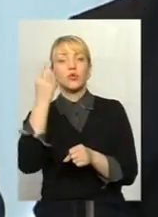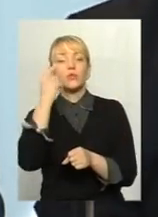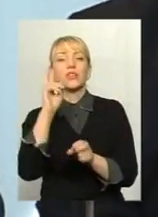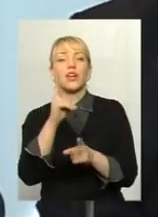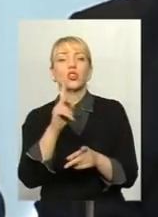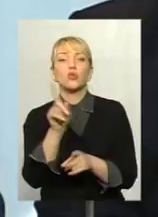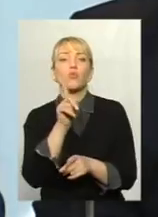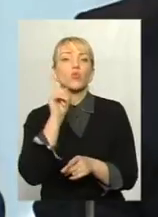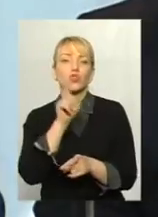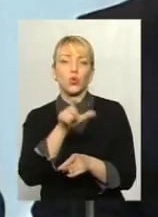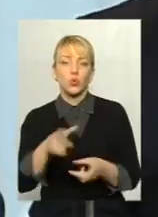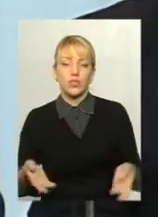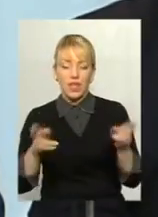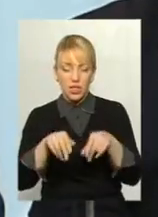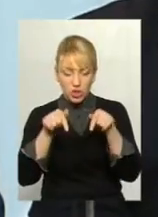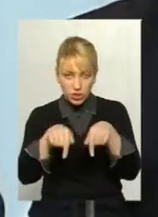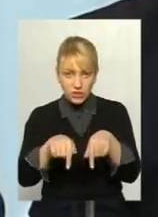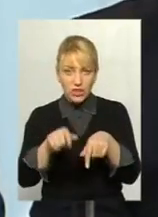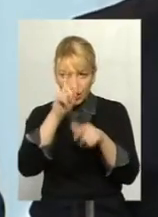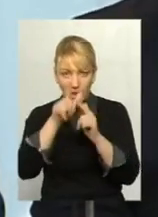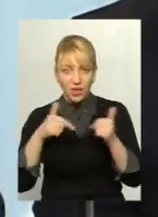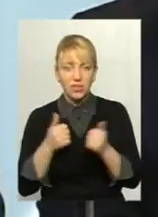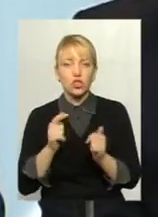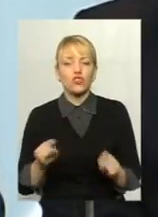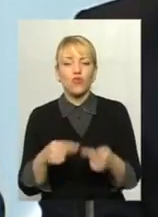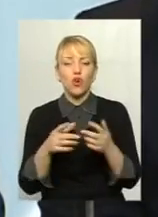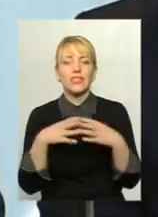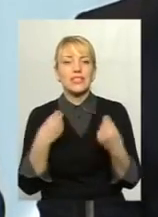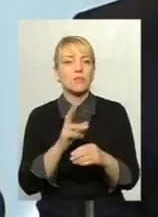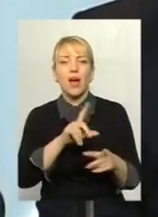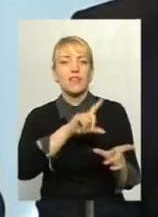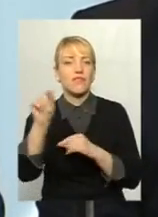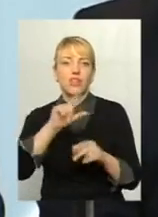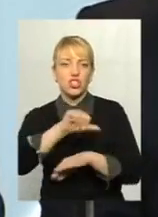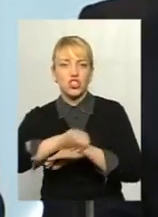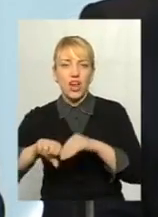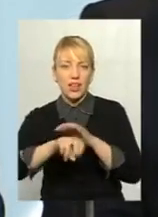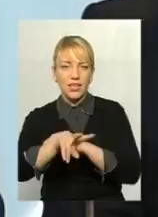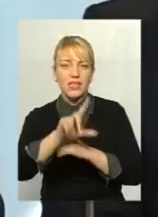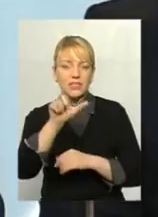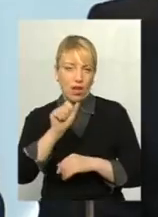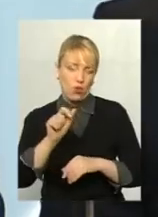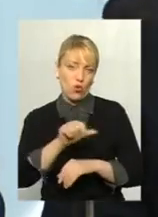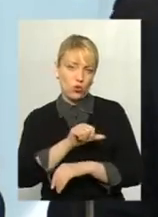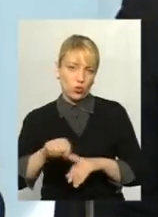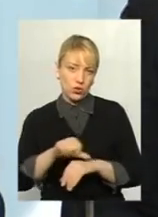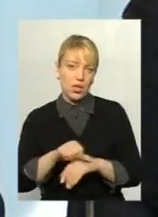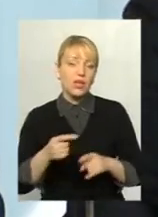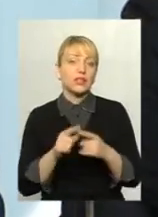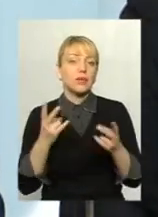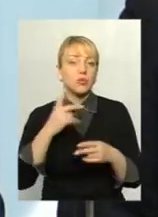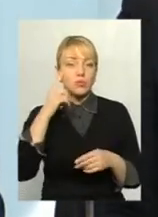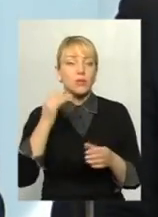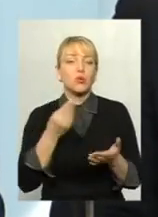люди в цій країні, створювали сім'ї, продовжували життя, а не виїжджали за кордон. От такі питання. Треба сьогодні думати, як вижити при таких